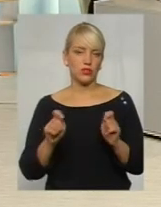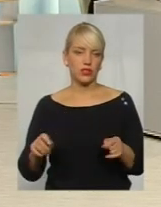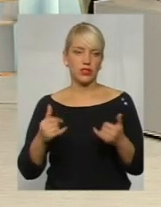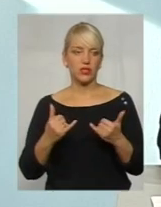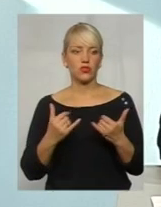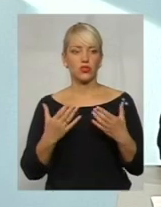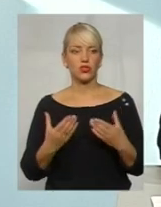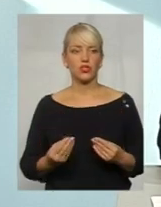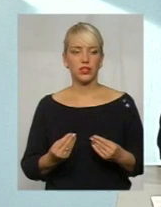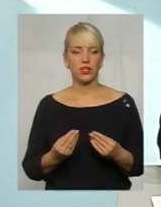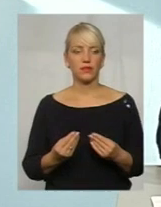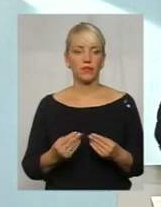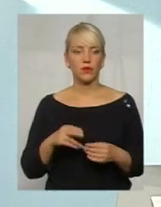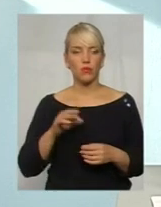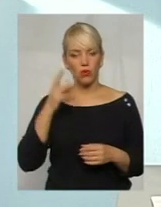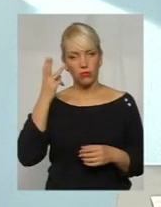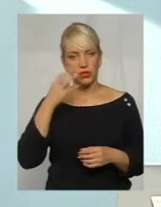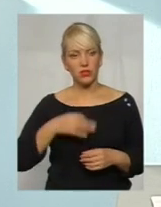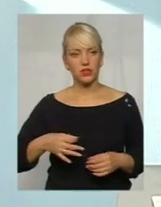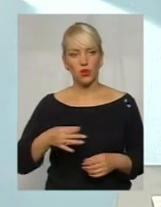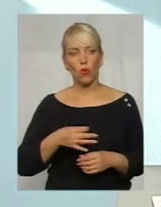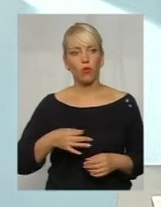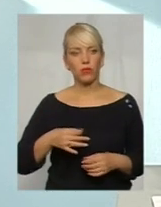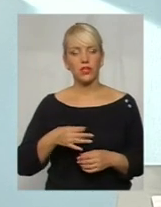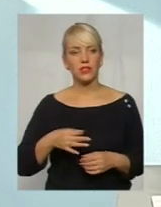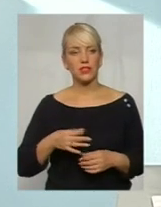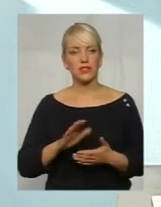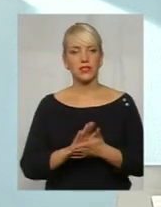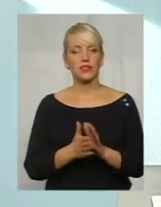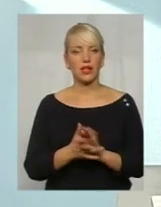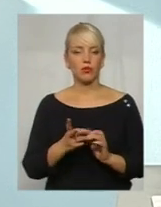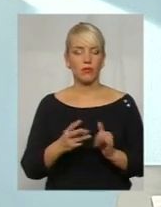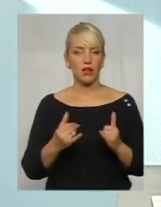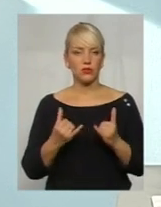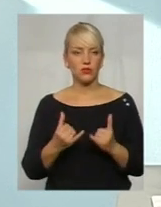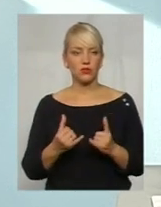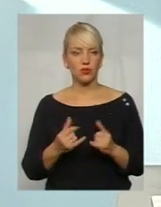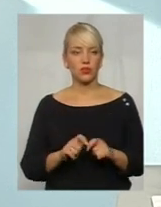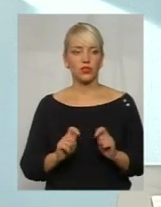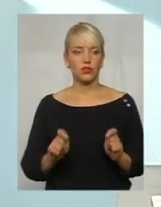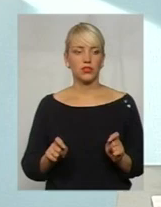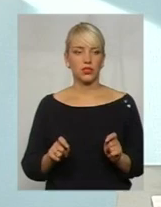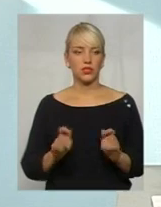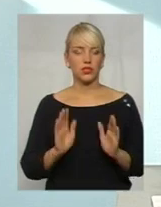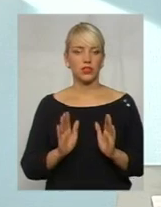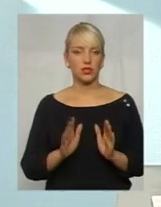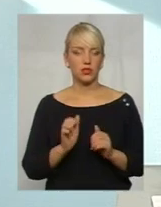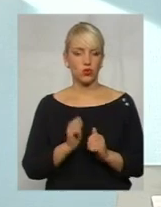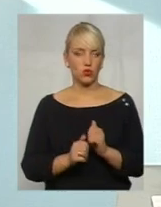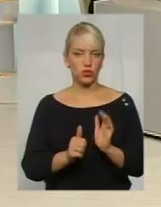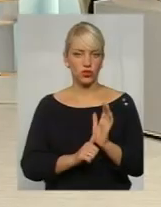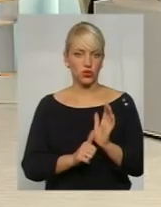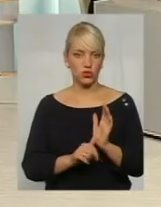день по Хмельницькій області станом на сьогодні розкрито тільки кожне шосте